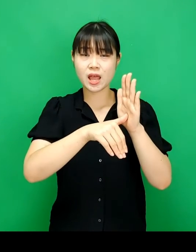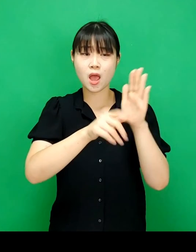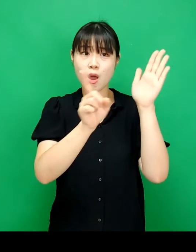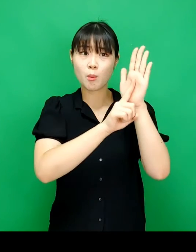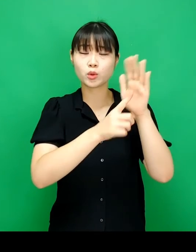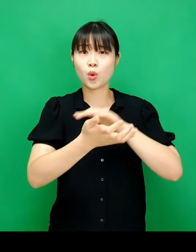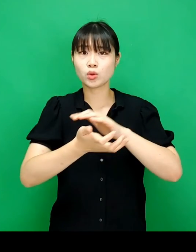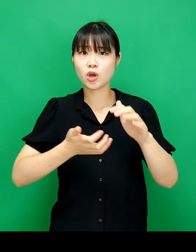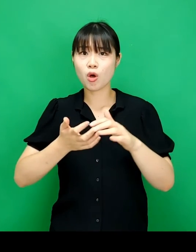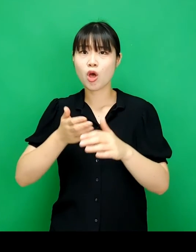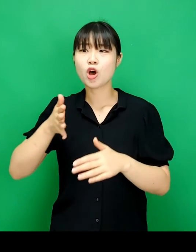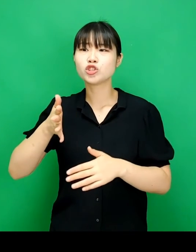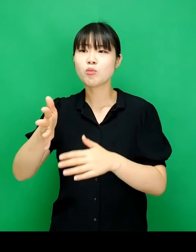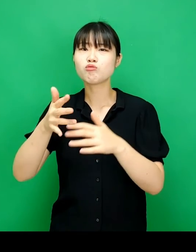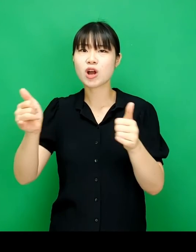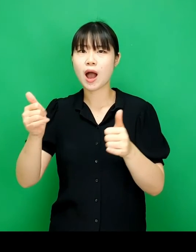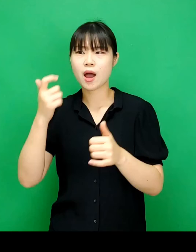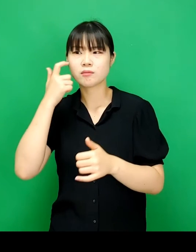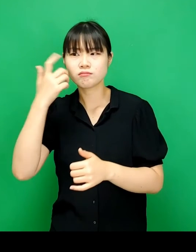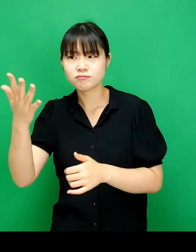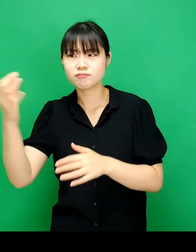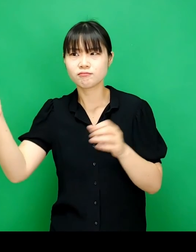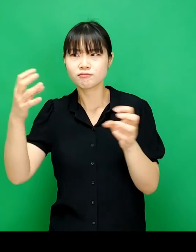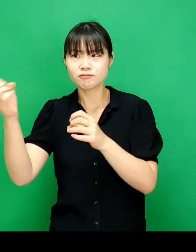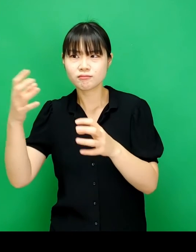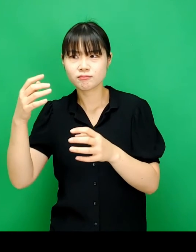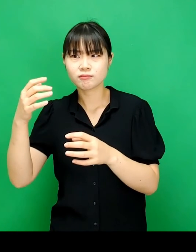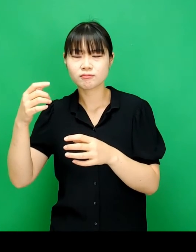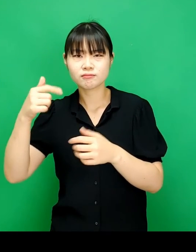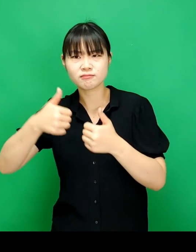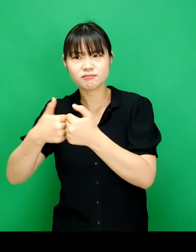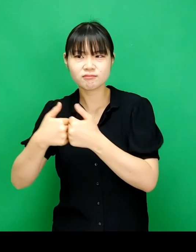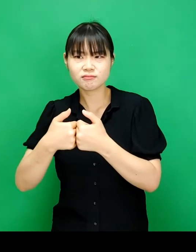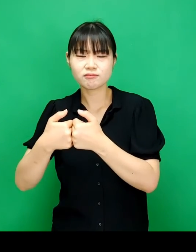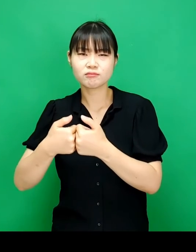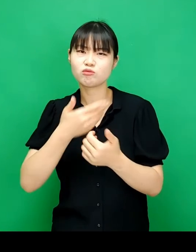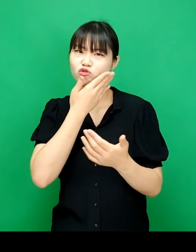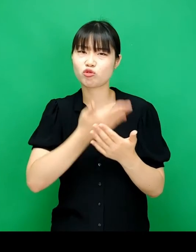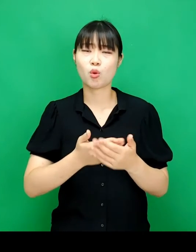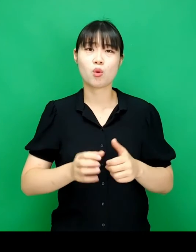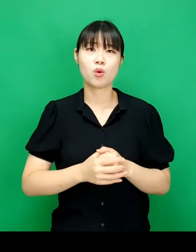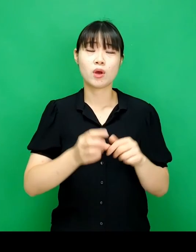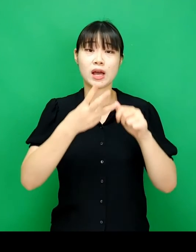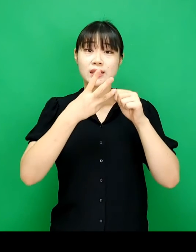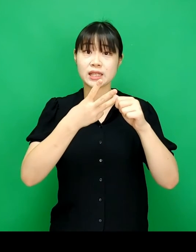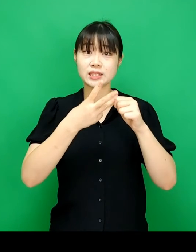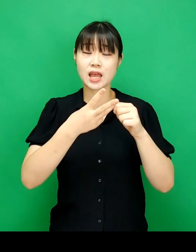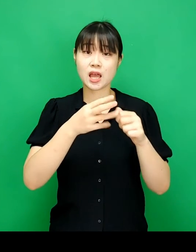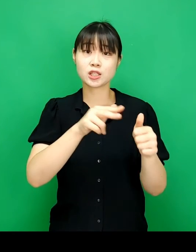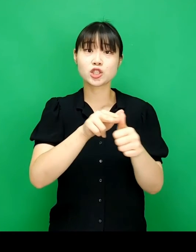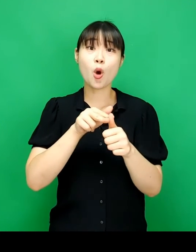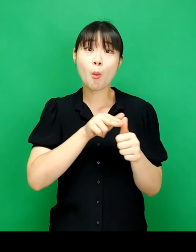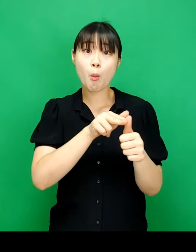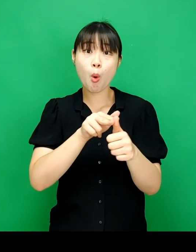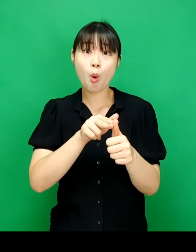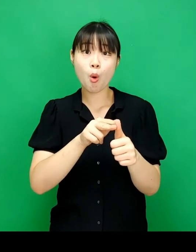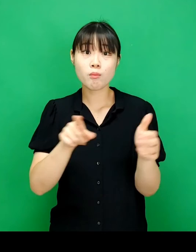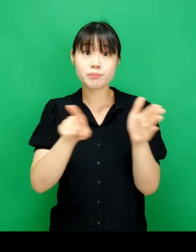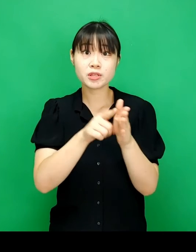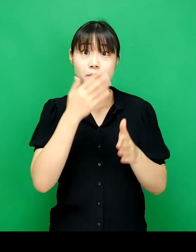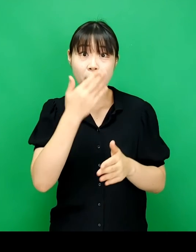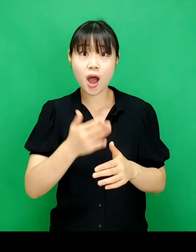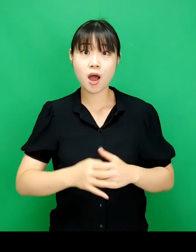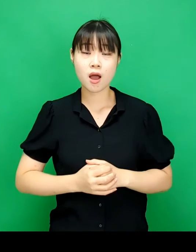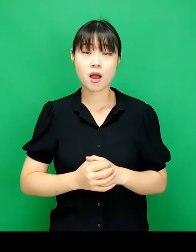보도할 때는 보도하기 전에 전문가의 자문을 구하는 것이 바람직합니다 셋째, 이